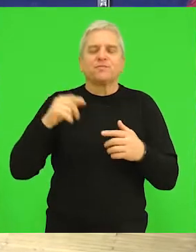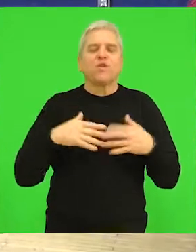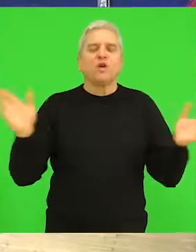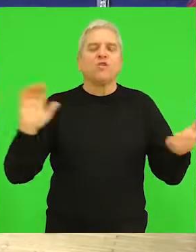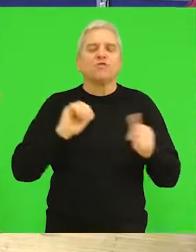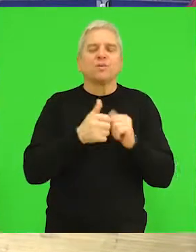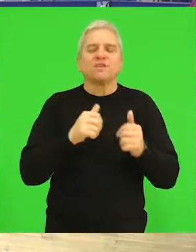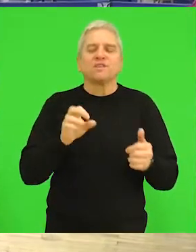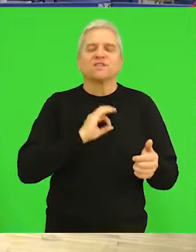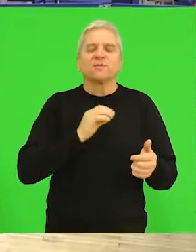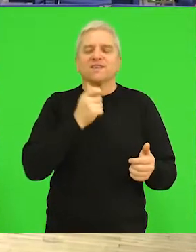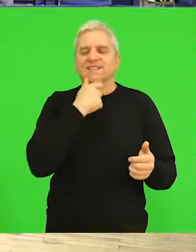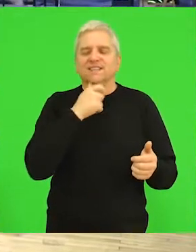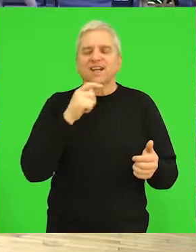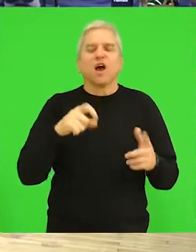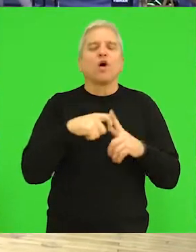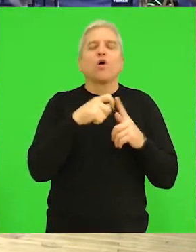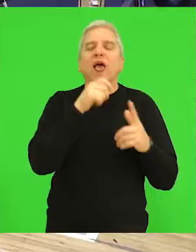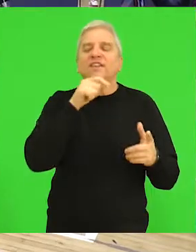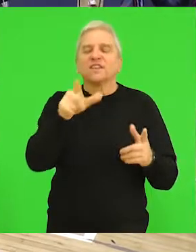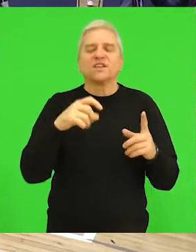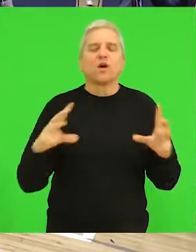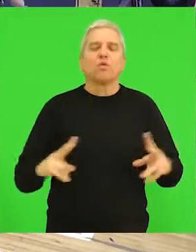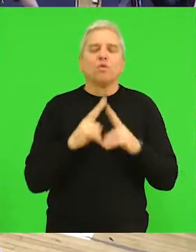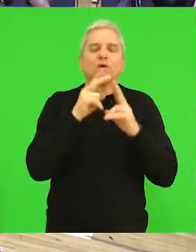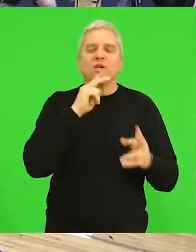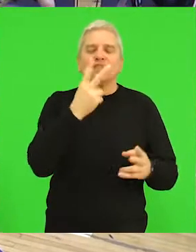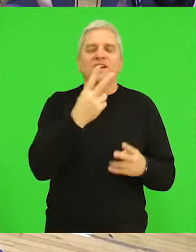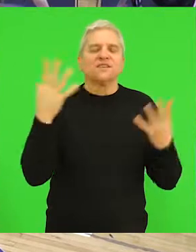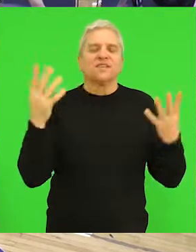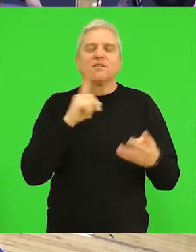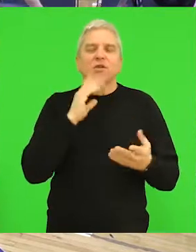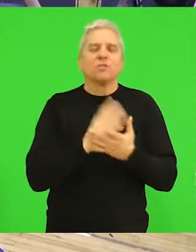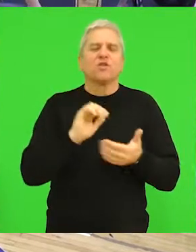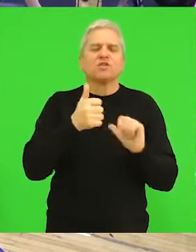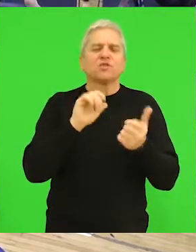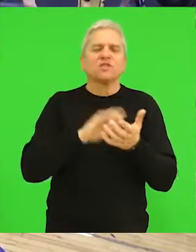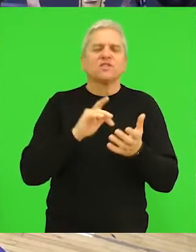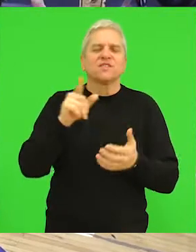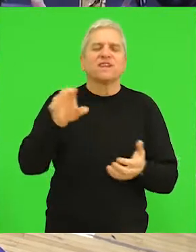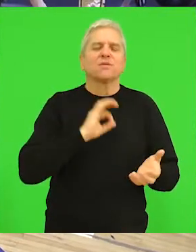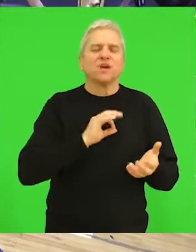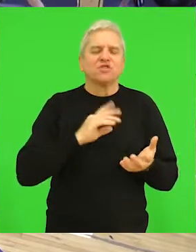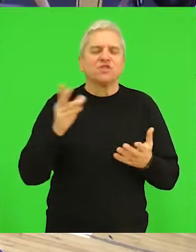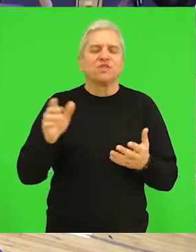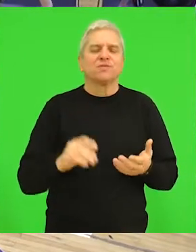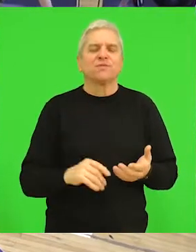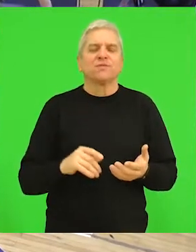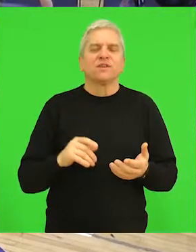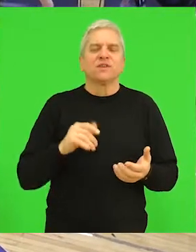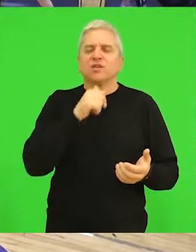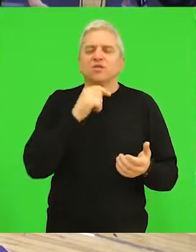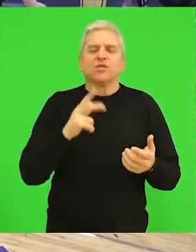otvoreno prvenstvo Beče za veterane Kolenica Kup 29 koje je održano u sportskom centru Đorđe Predim Bađa.